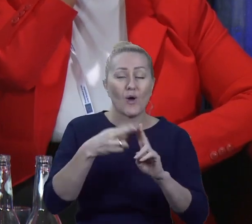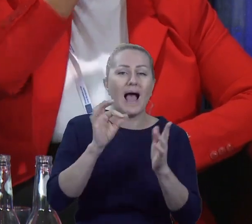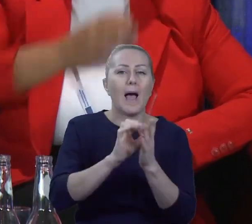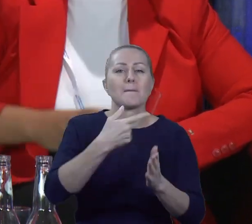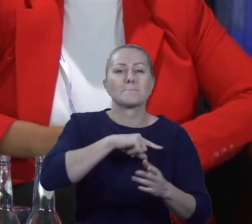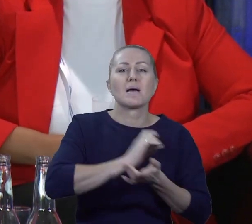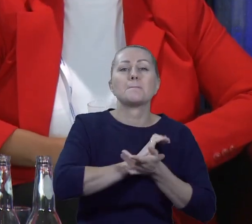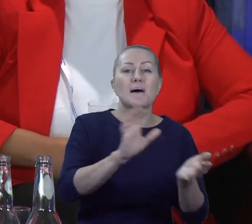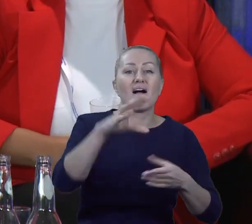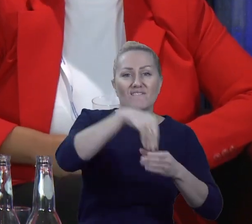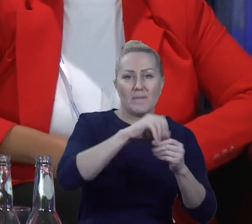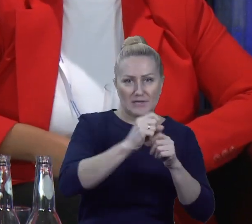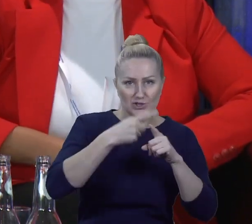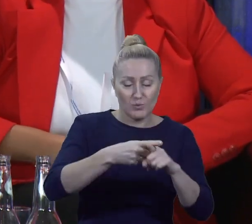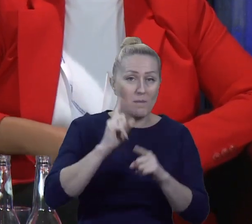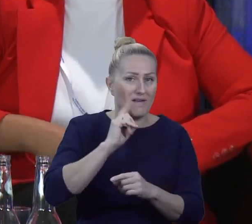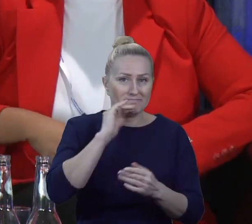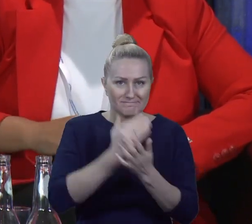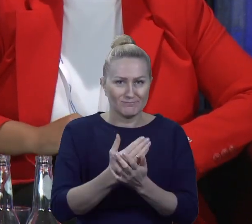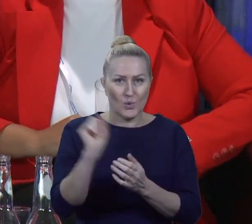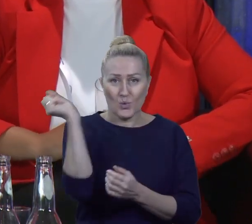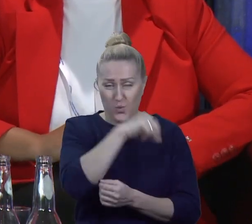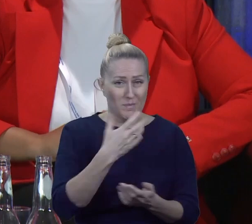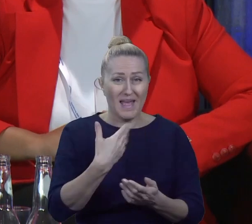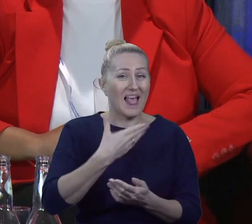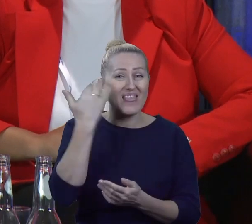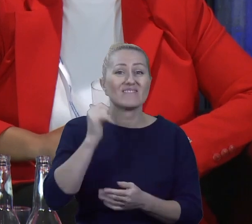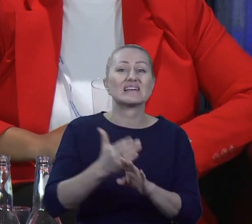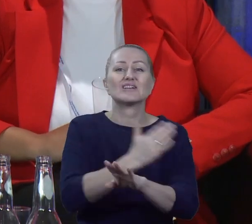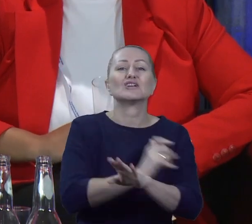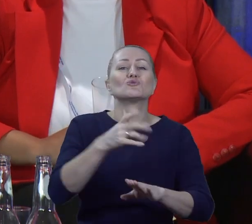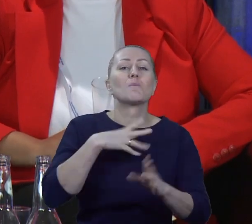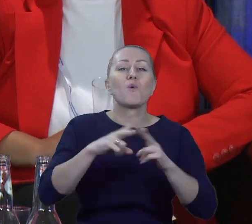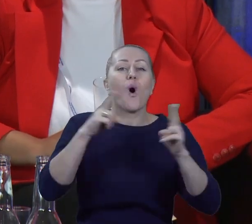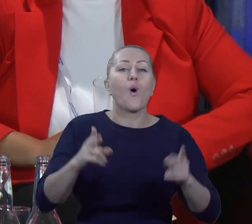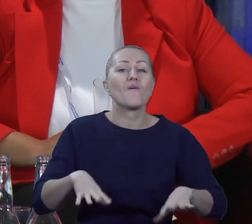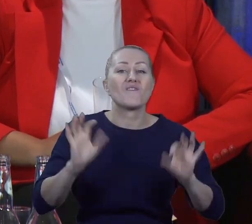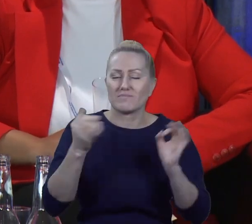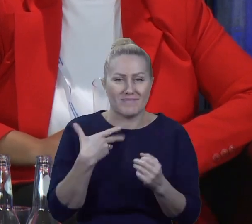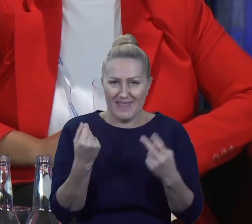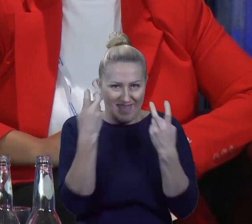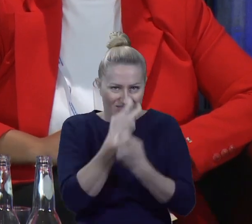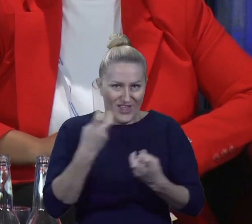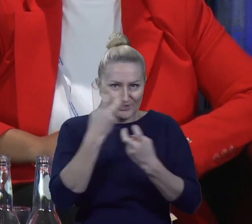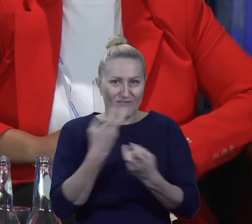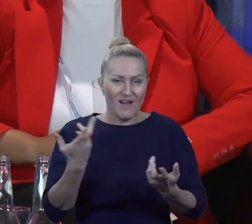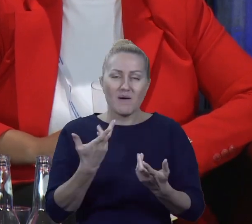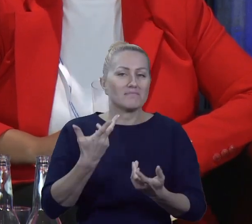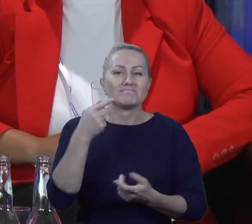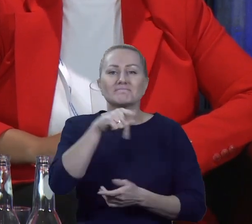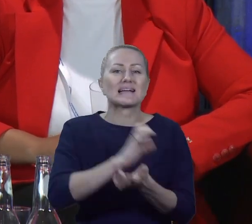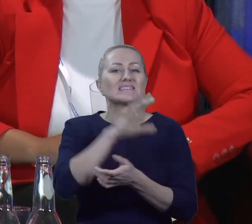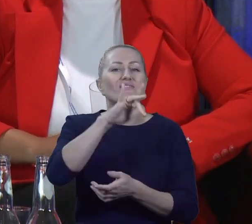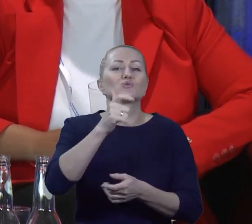powiem panu szczerze, że aż mi głupio powiedzieć, ale nie wiem, co było w okresie wyborczym, bo się nie bardzo interesowałem i nie interesuję tą gazetką.